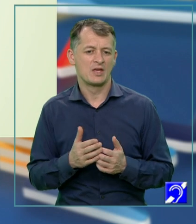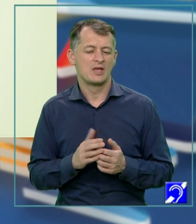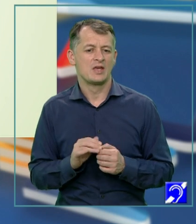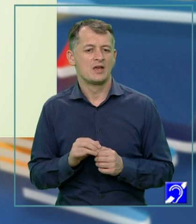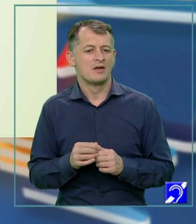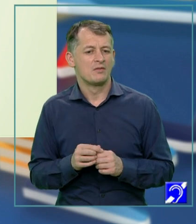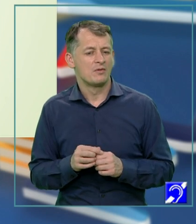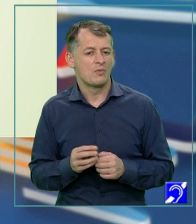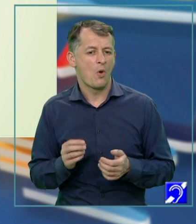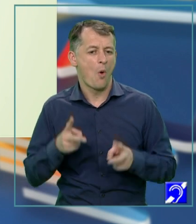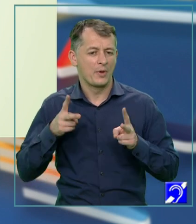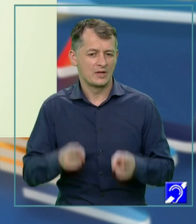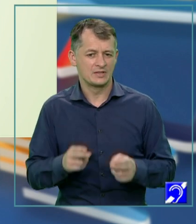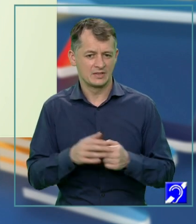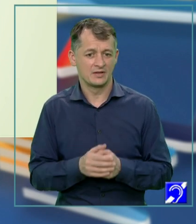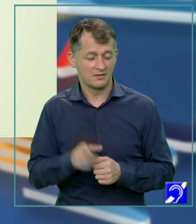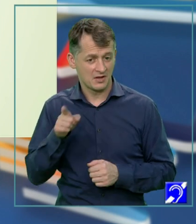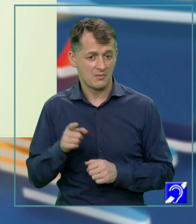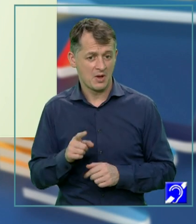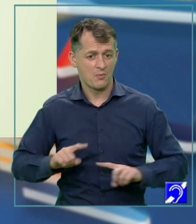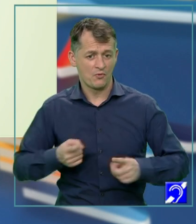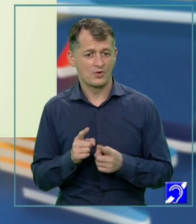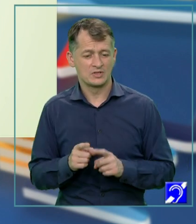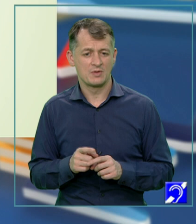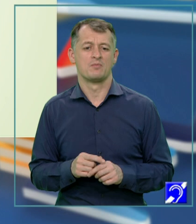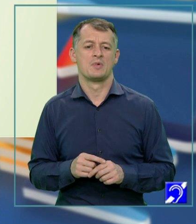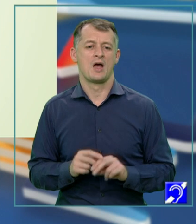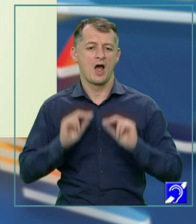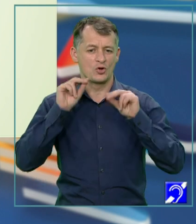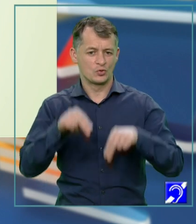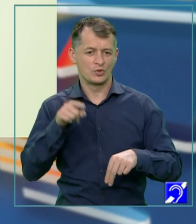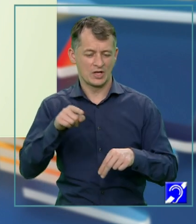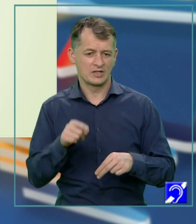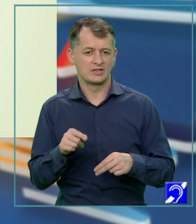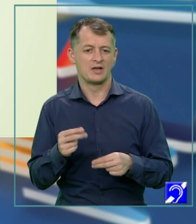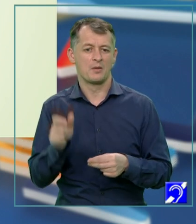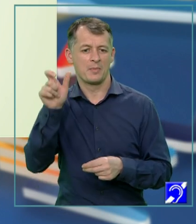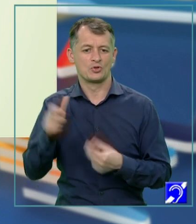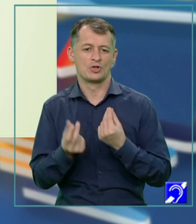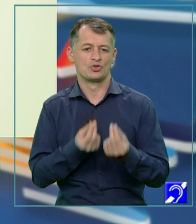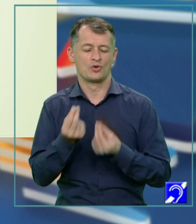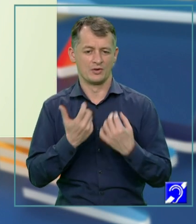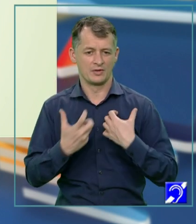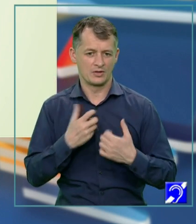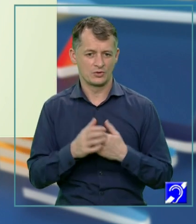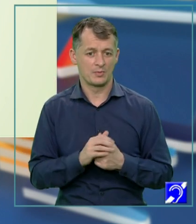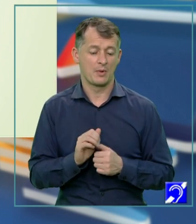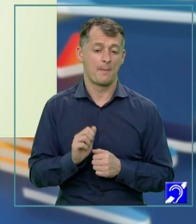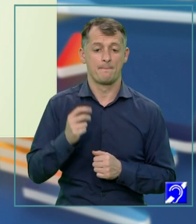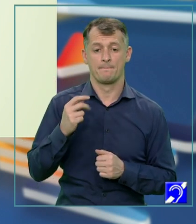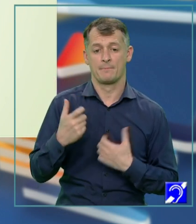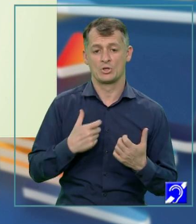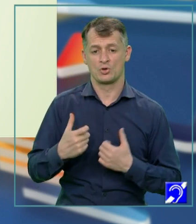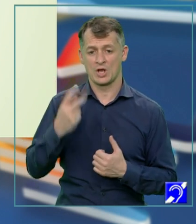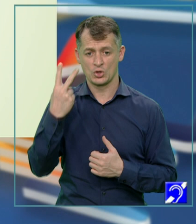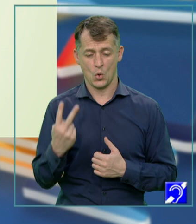învățat să ne aruncăm cu tot curajul la acest ocean de probleme ale rolului. Și personajul celei de-a doua întâlniri, tot un